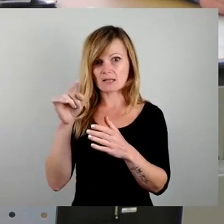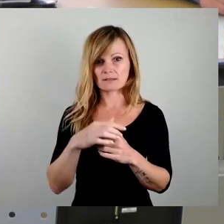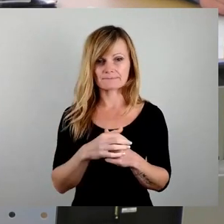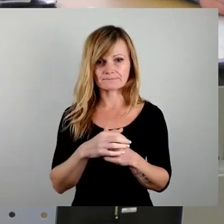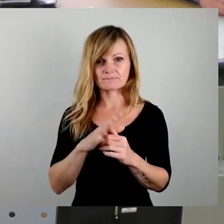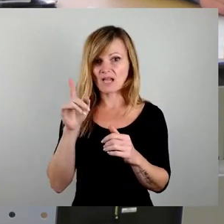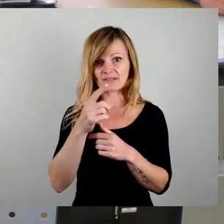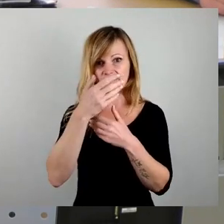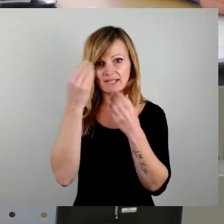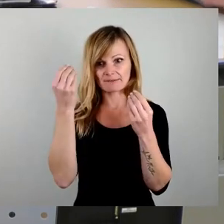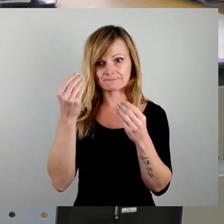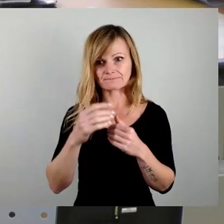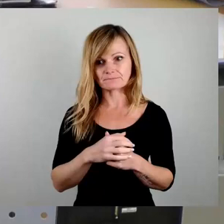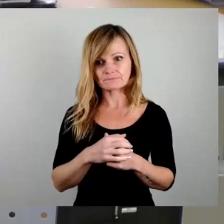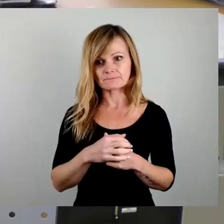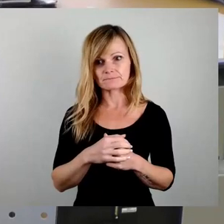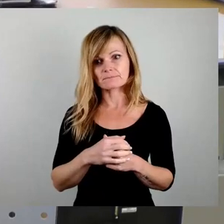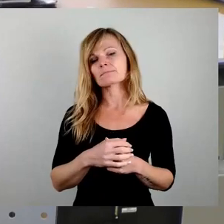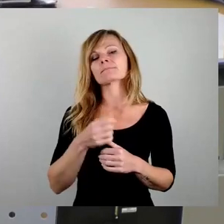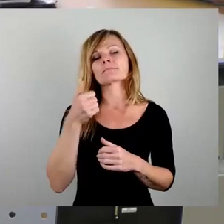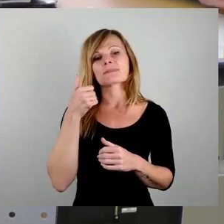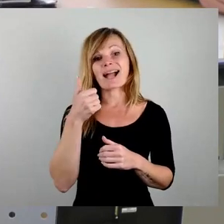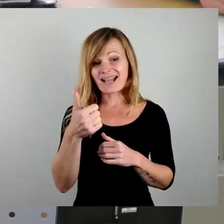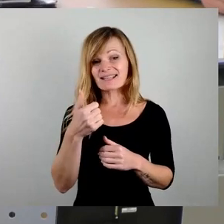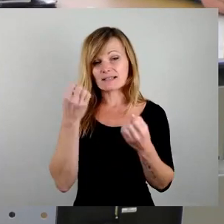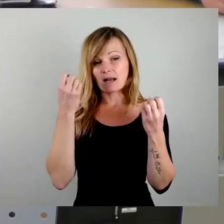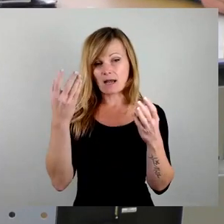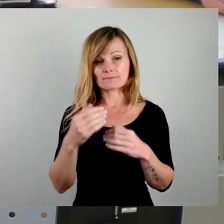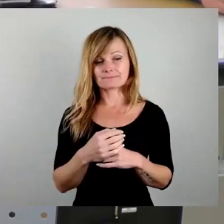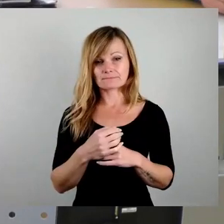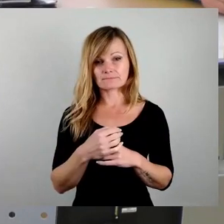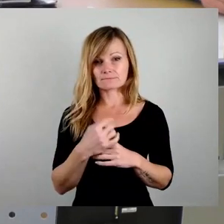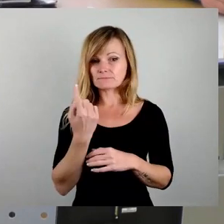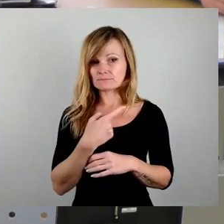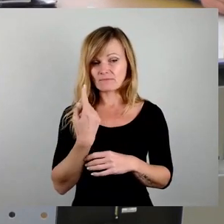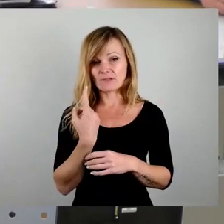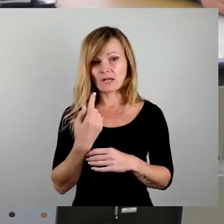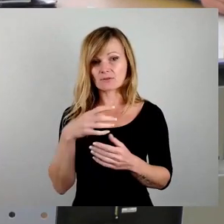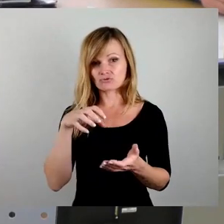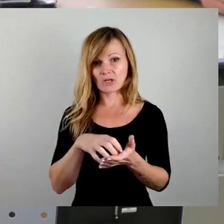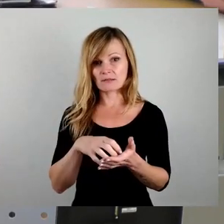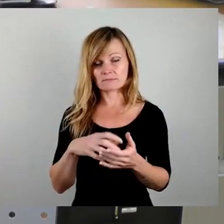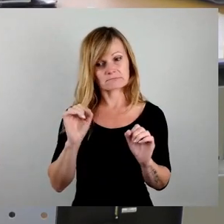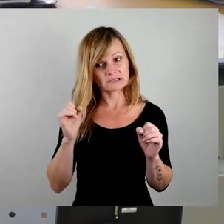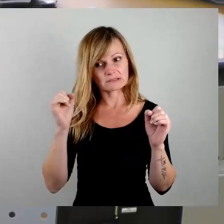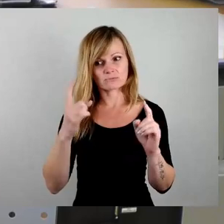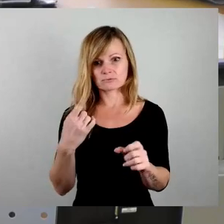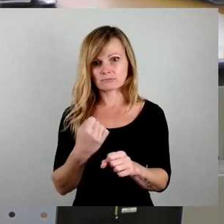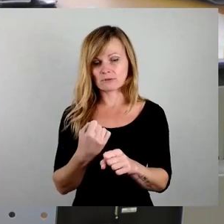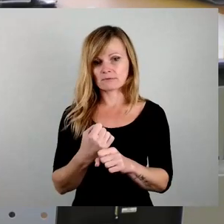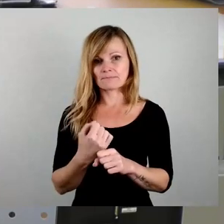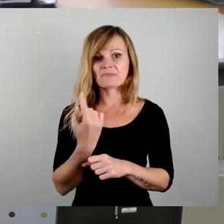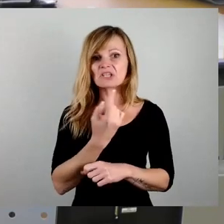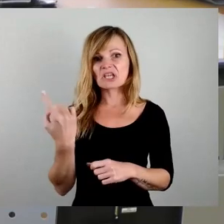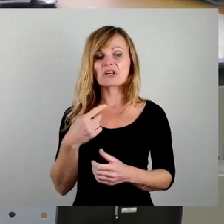Und eins ist doch Fakt, dafür müssen wir auch als Stadt was tun. So einfach ist das. Und jeder, der sich hier hinstellt, ich möchte